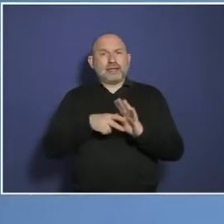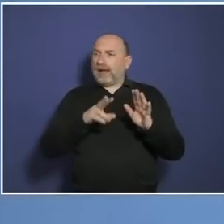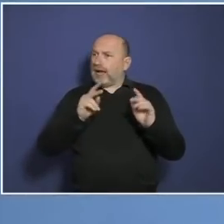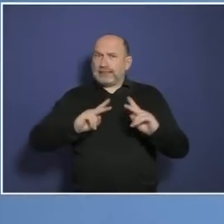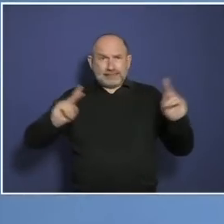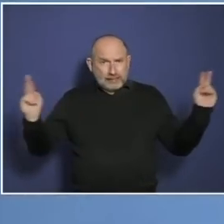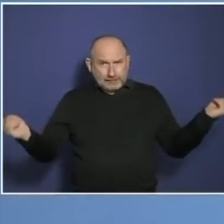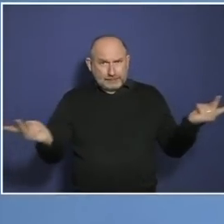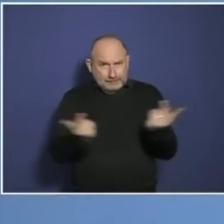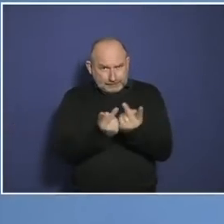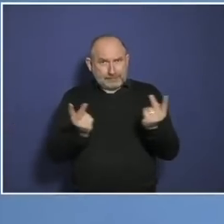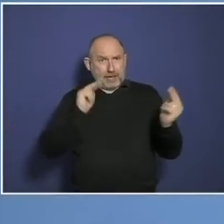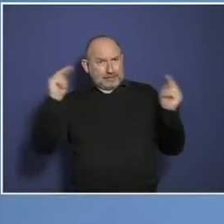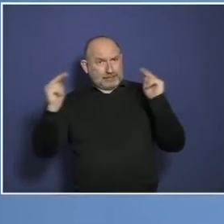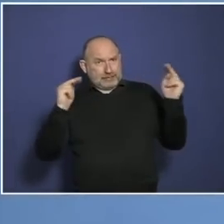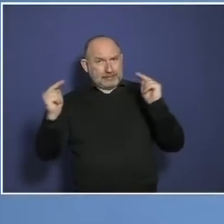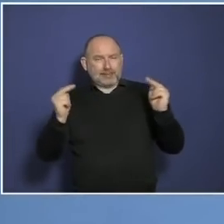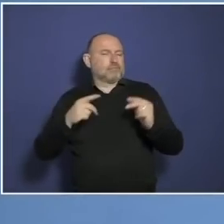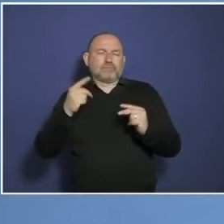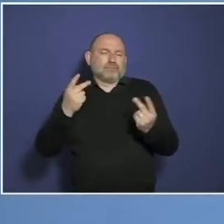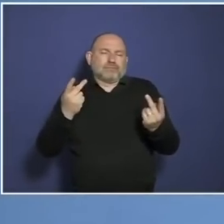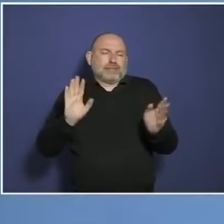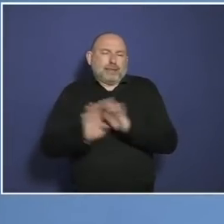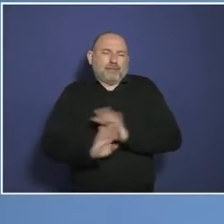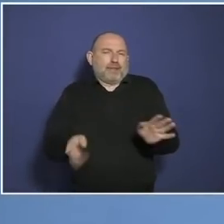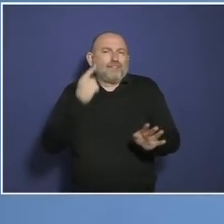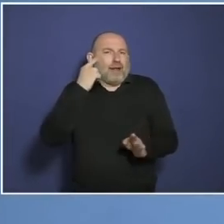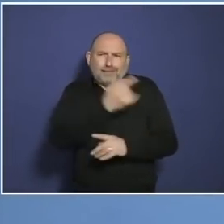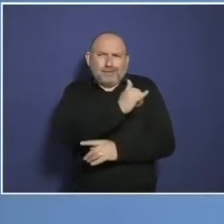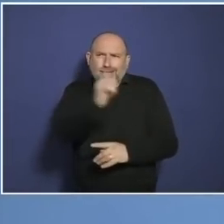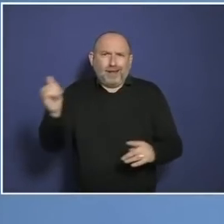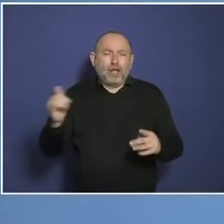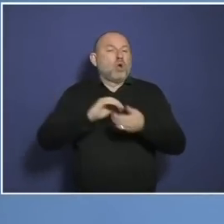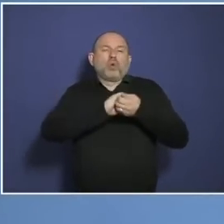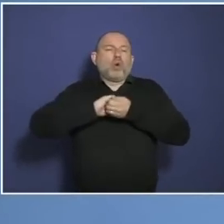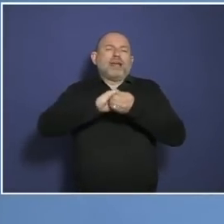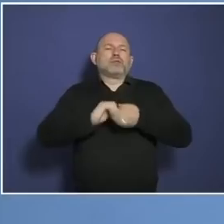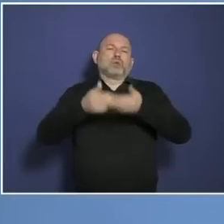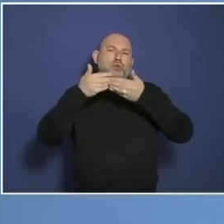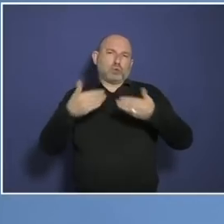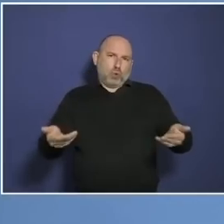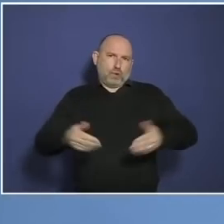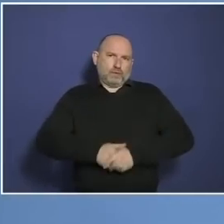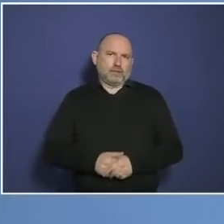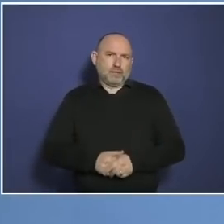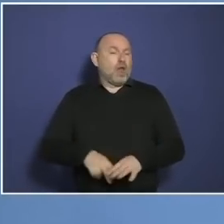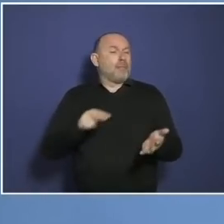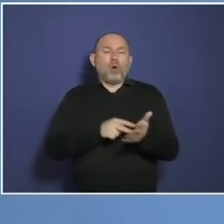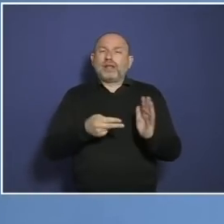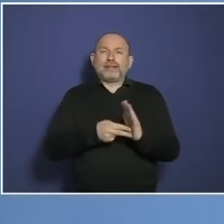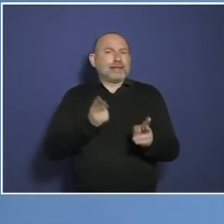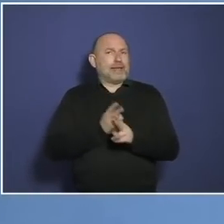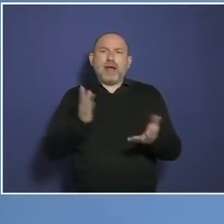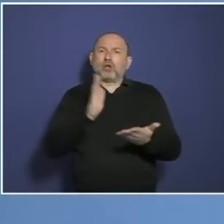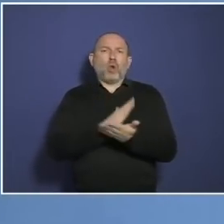gründenden Corona-Politik-Maßnahmenkatalog so spurt, wie man sich das